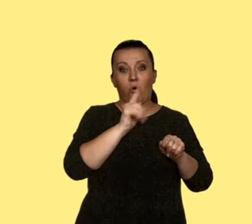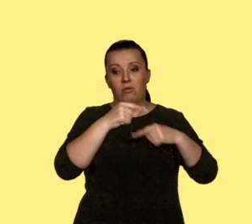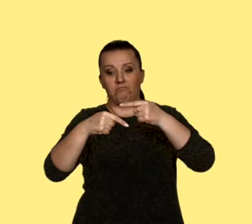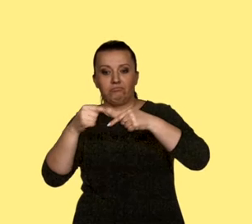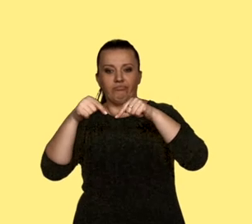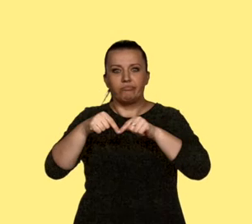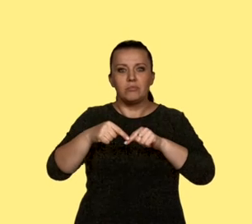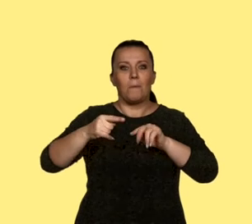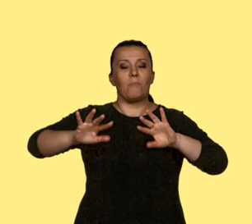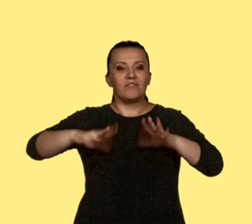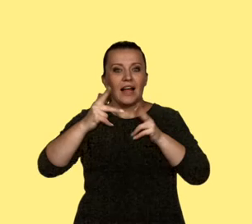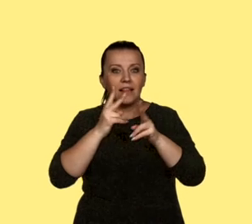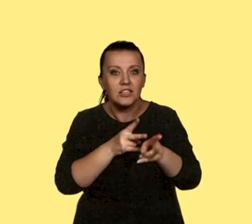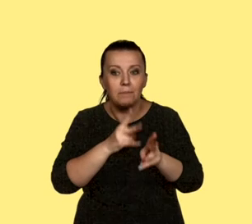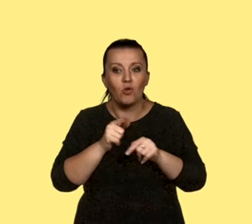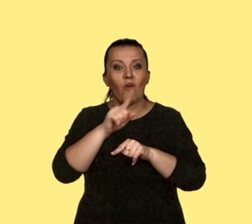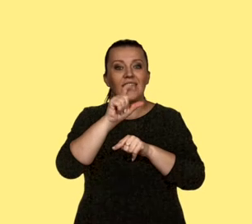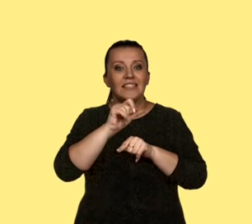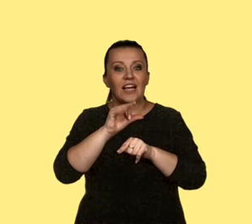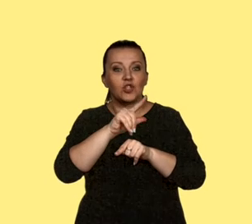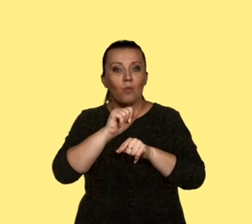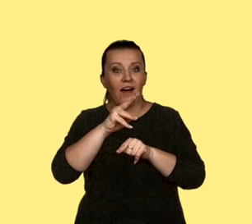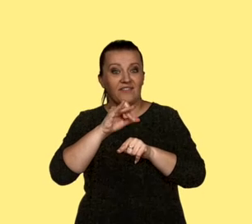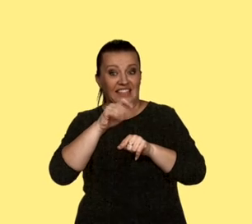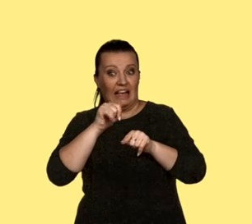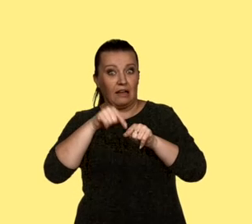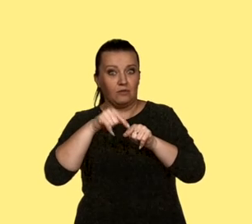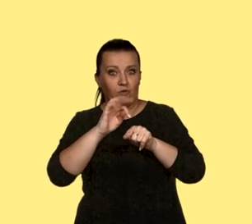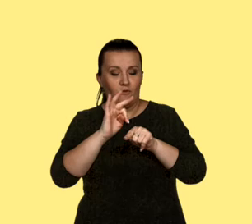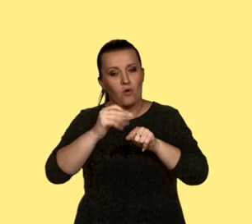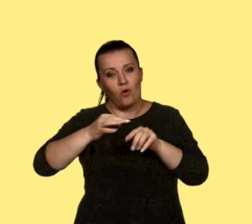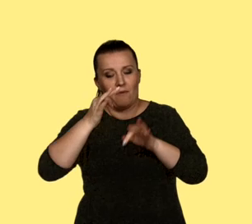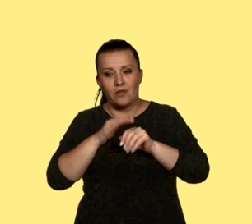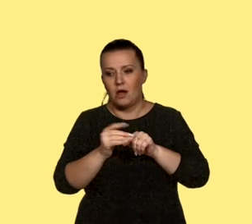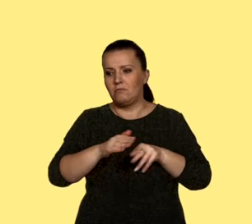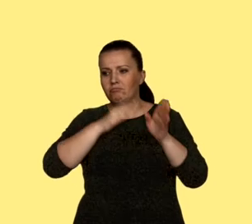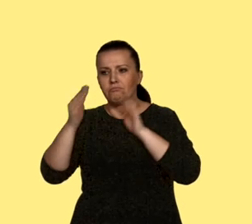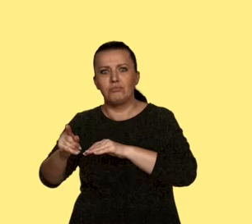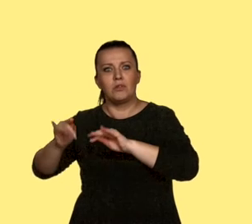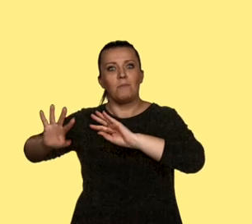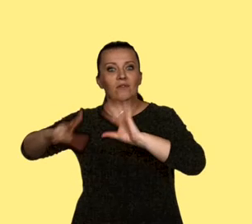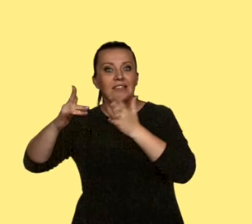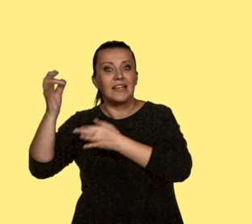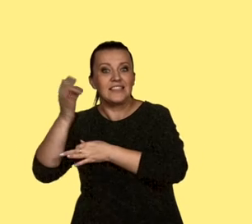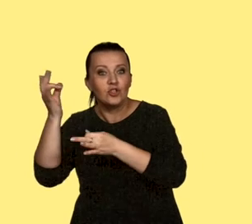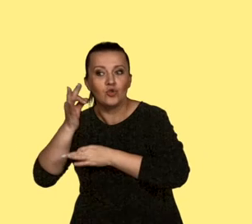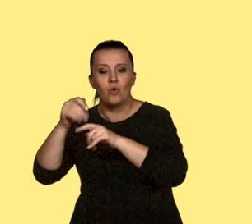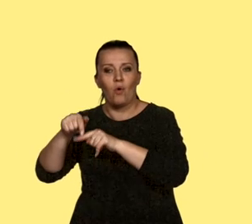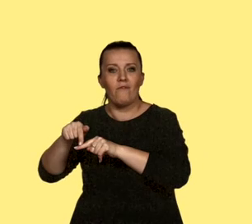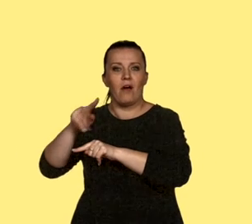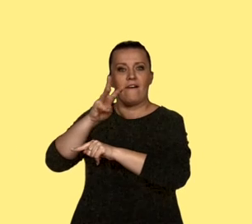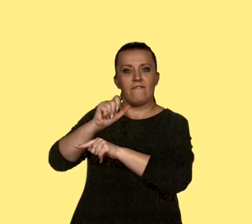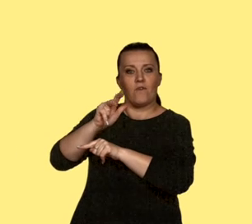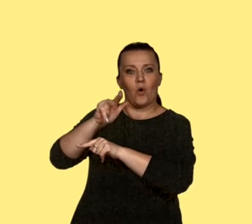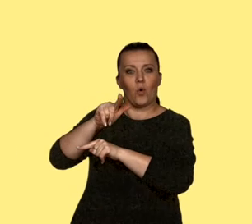wspomina prezesowa Zasławska, przez powstanie styczniowe, o którym gdzieś tam w sposób zakamuflowany mówią i Wokulski, i